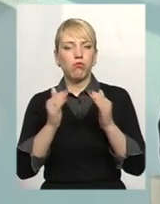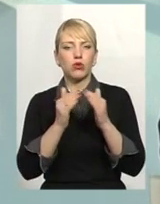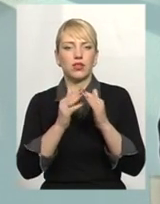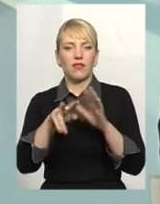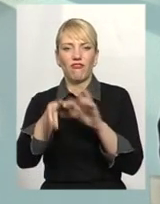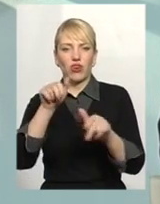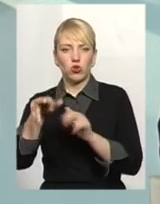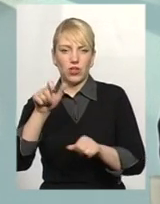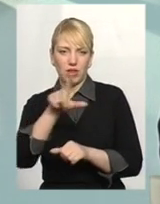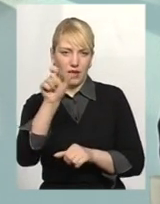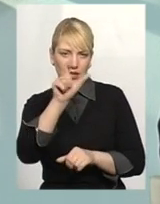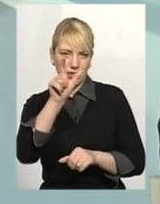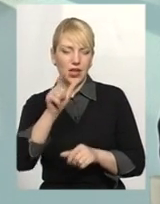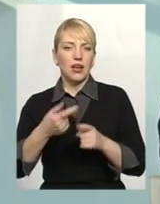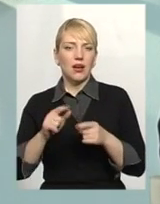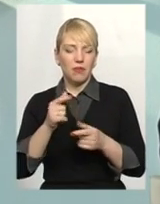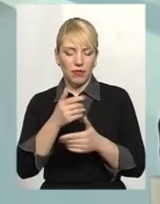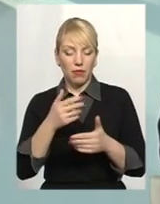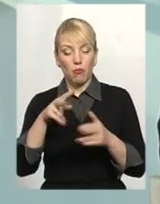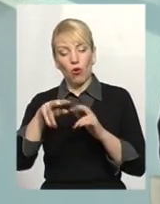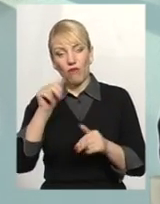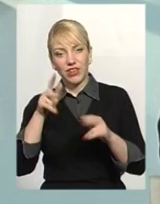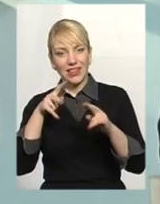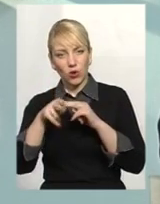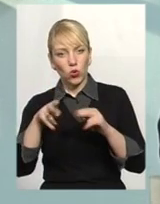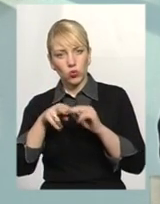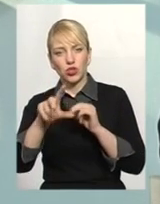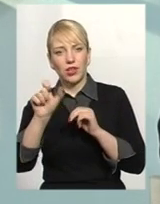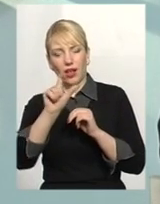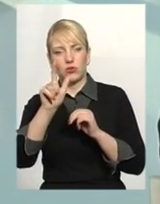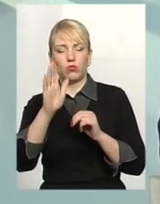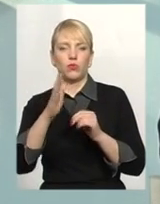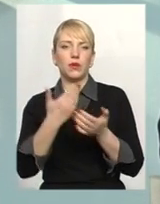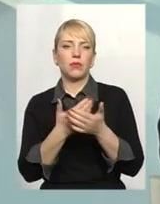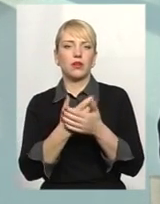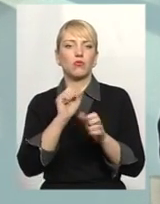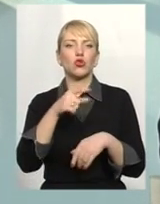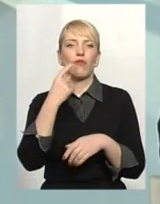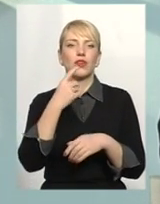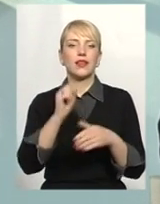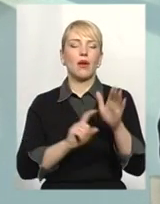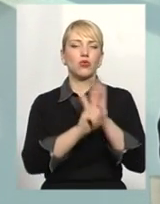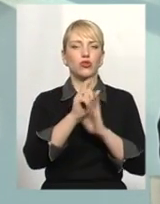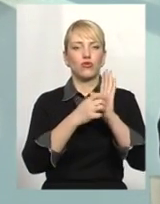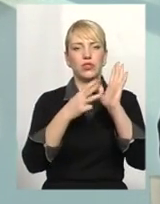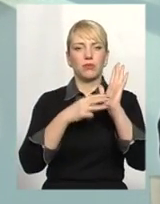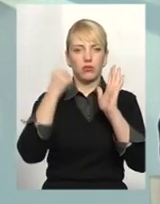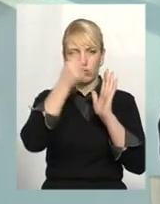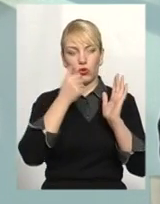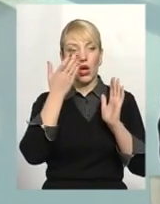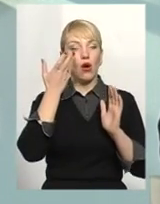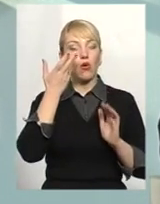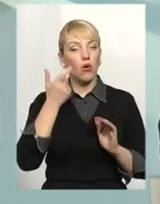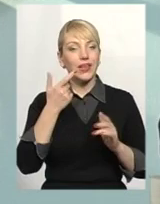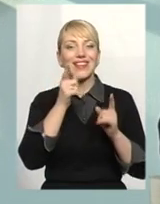відключення ми вже будемо говорити, скажімо, в кінці чи на початку 2018 року, коли вже, скажімо,